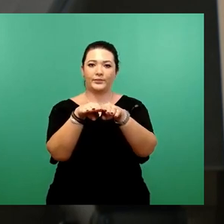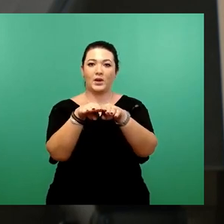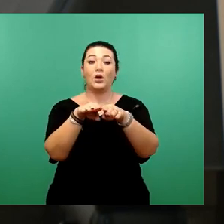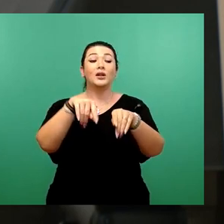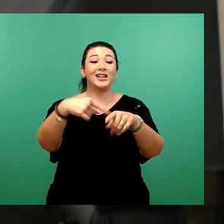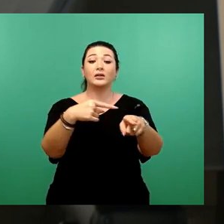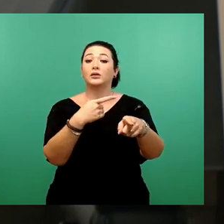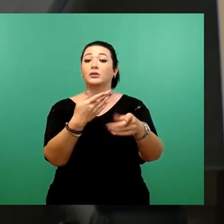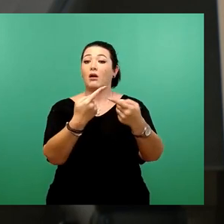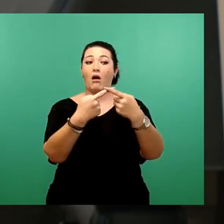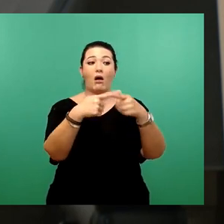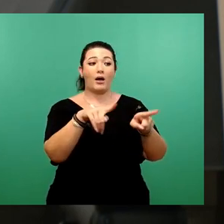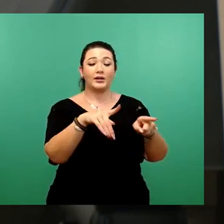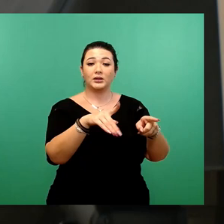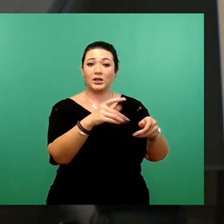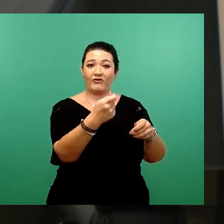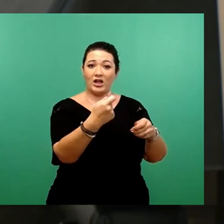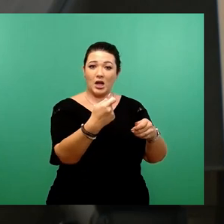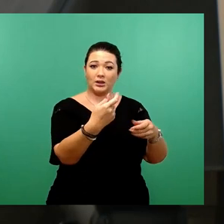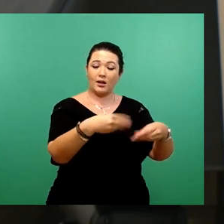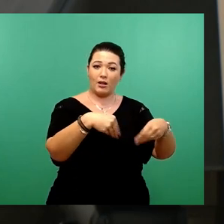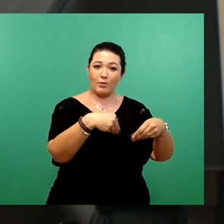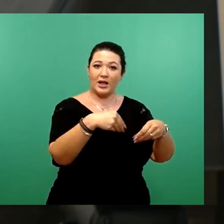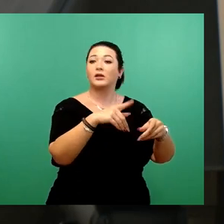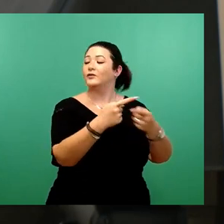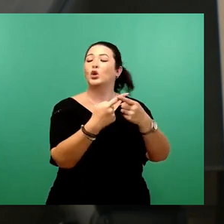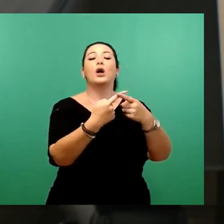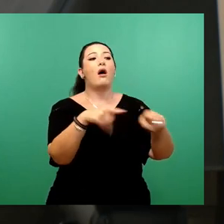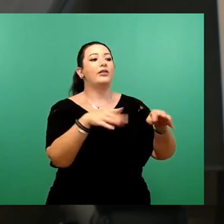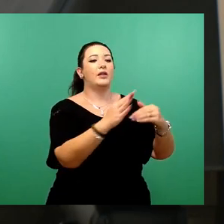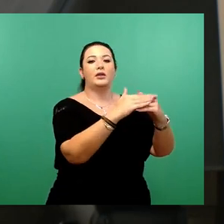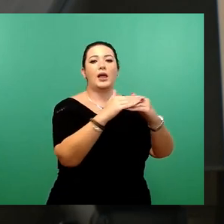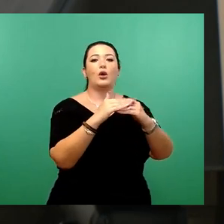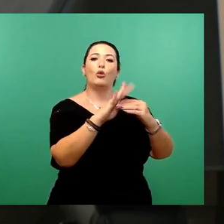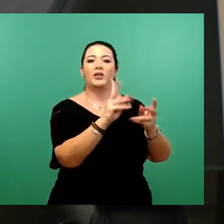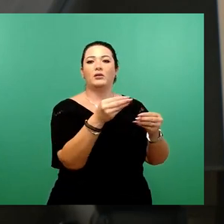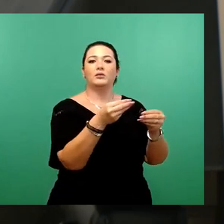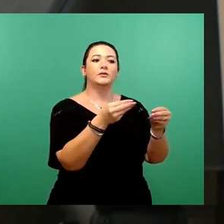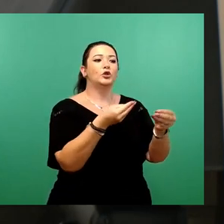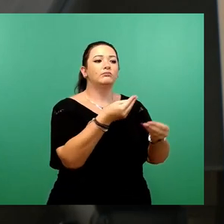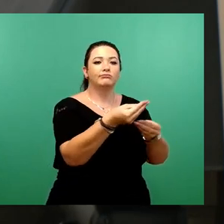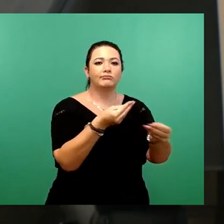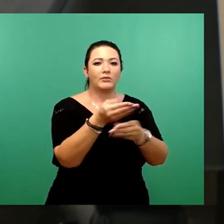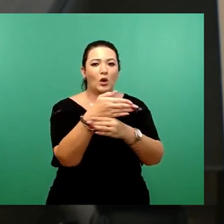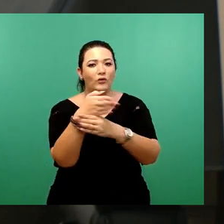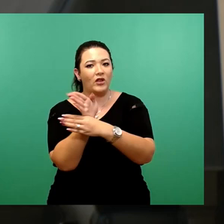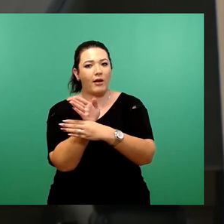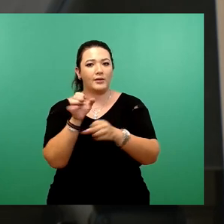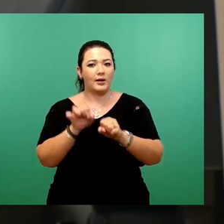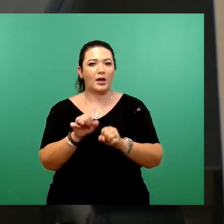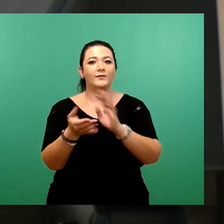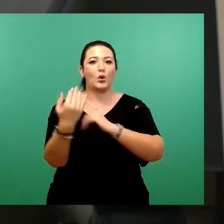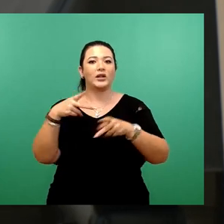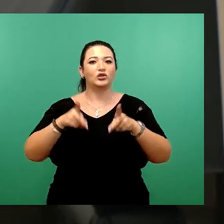Haushalt stehen grundsätzlich als allgemeine Deckungsmittel zur Verfügung, über deren Verwendung dann der Stadtrat entscheidet. Sofern sich der